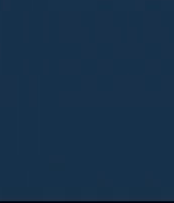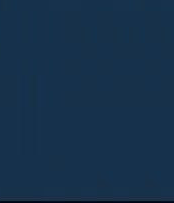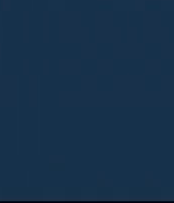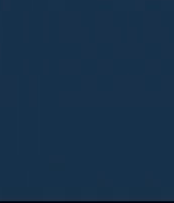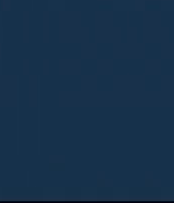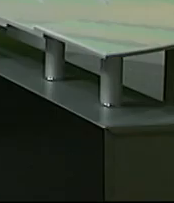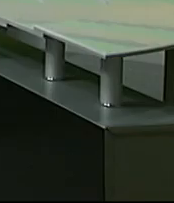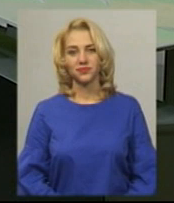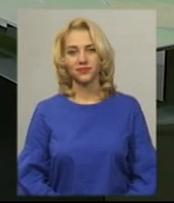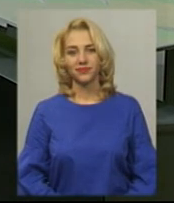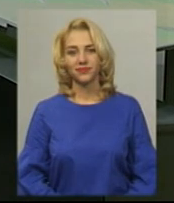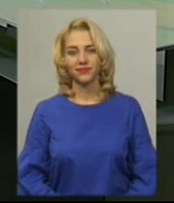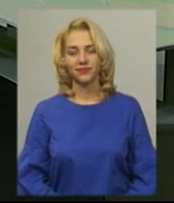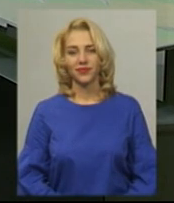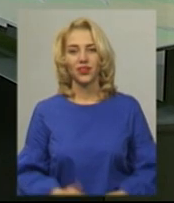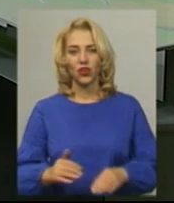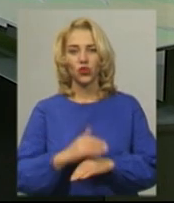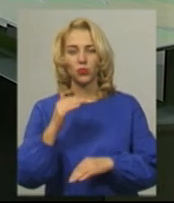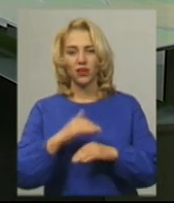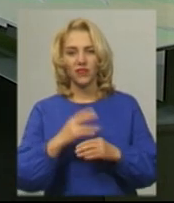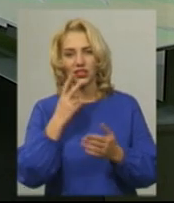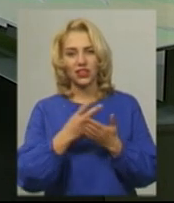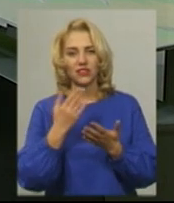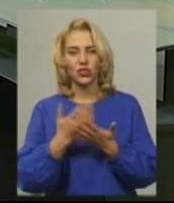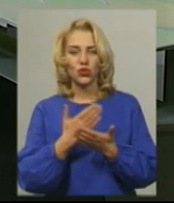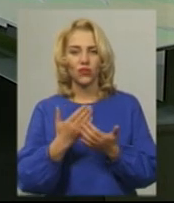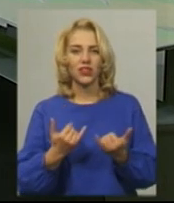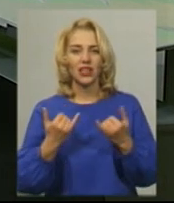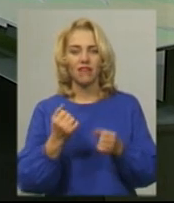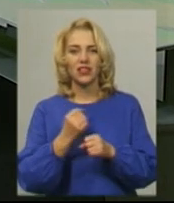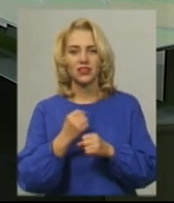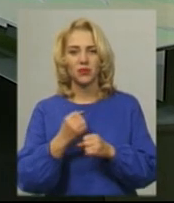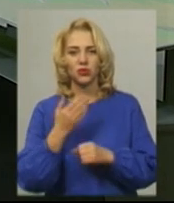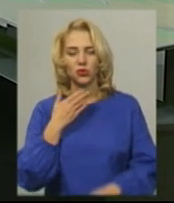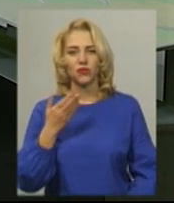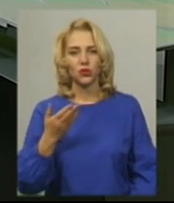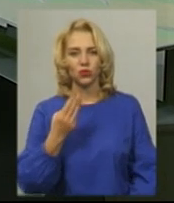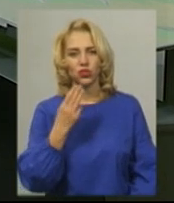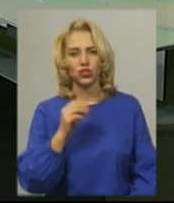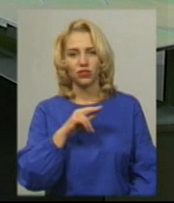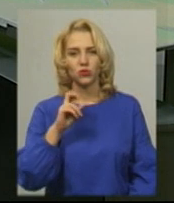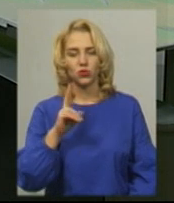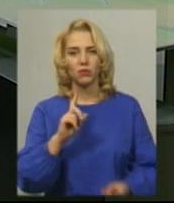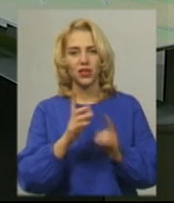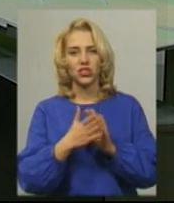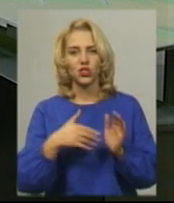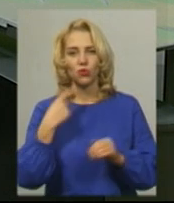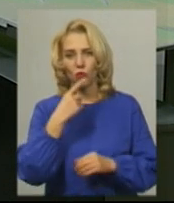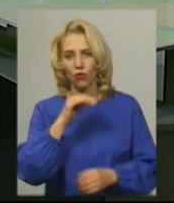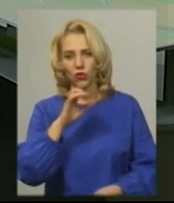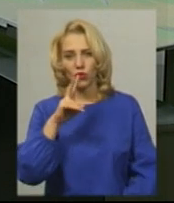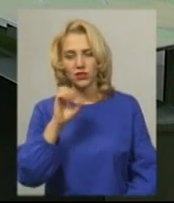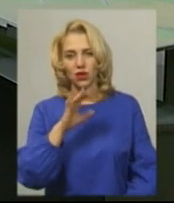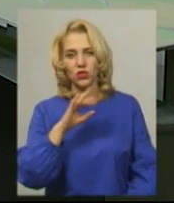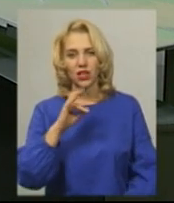Музика Доброго вечора, в ефірі новини. У студії для вас працюють ведуча Катерина Шевчук, на жест умову перекладає Оксана